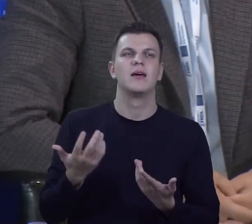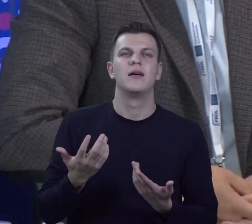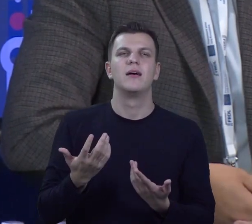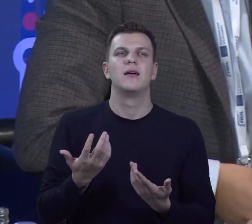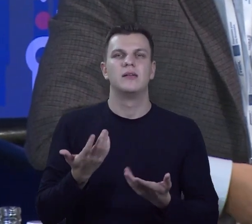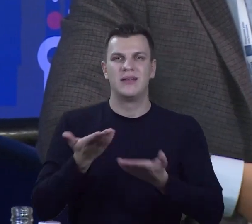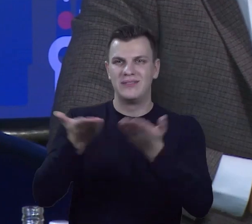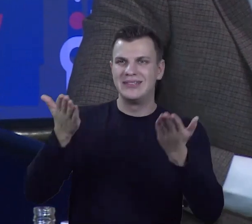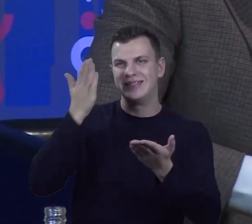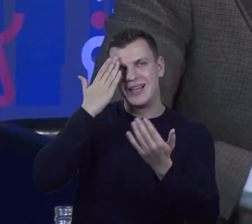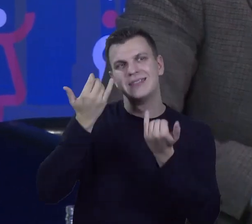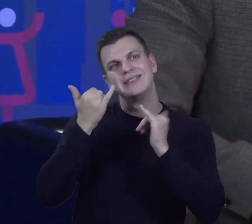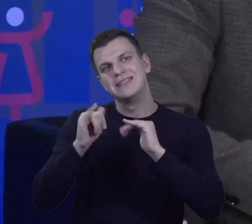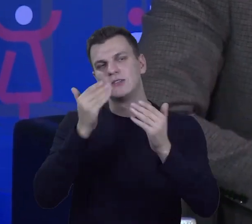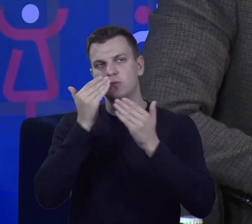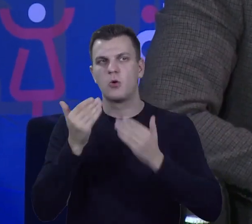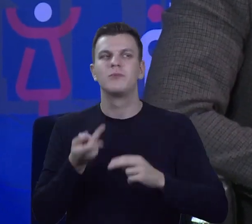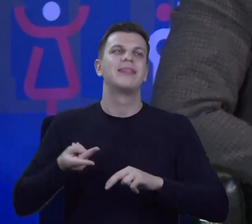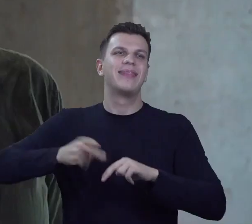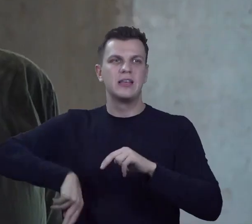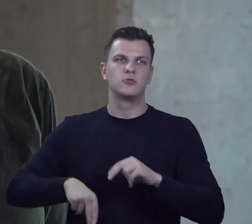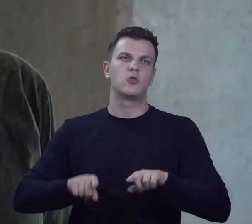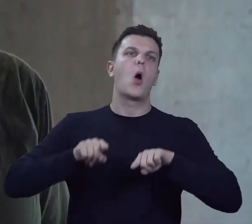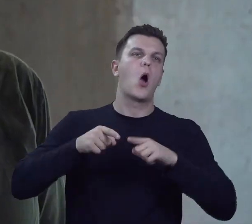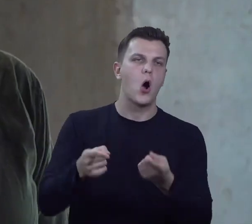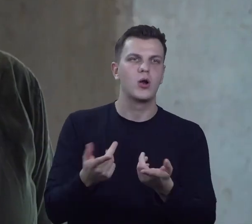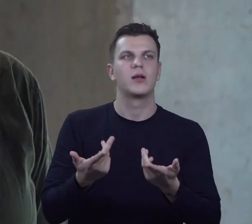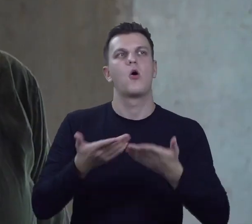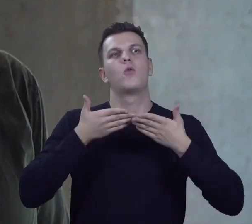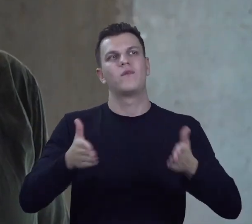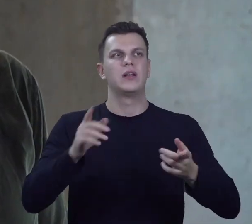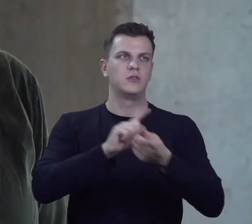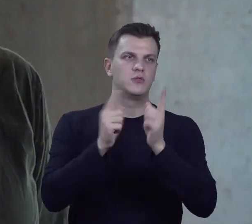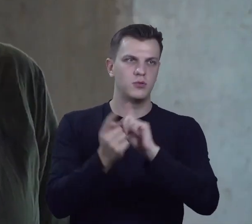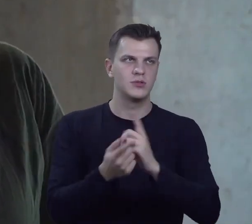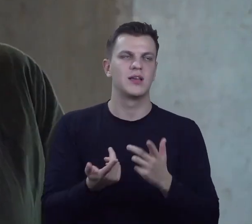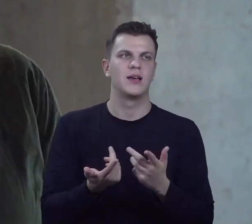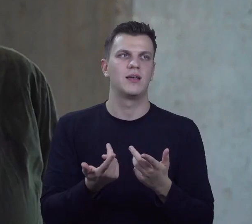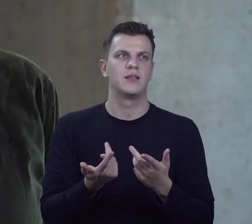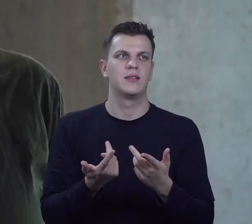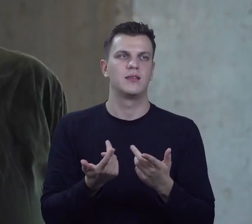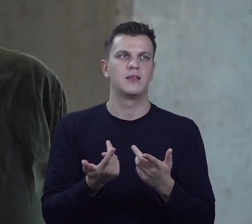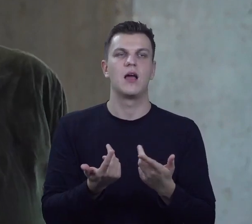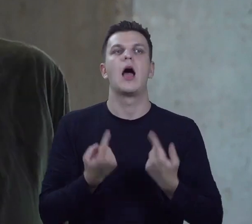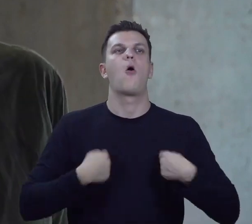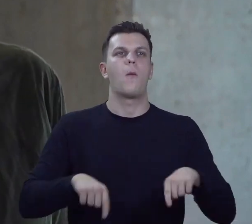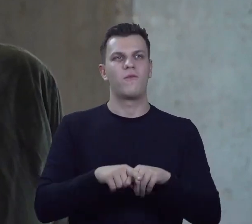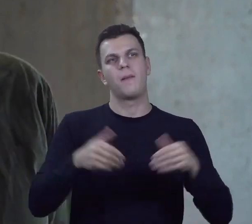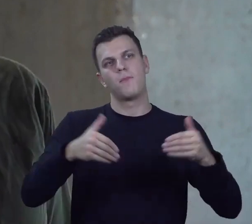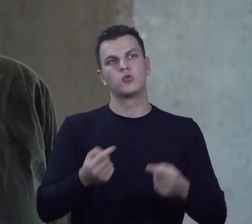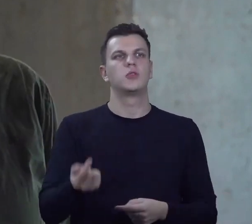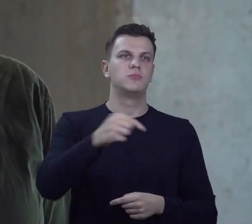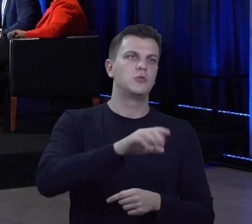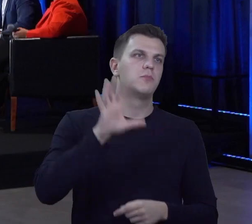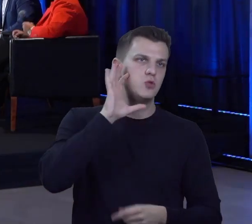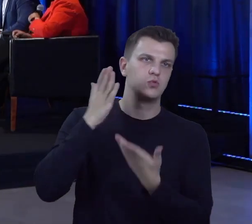formy niż na przykład zorganizowanie otwartego spotkania, na które obywatele mogą przyjść i posłuchać